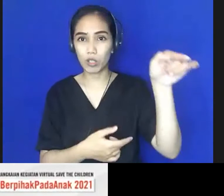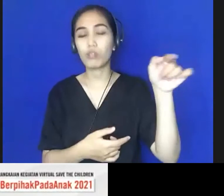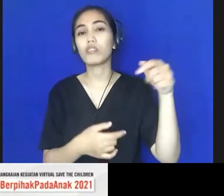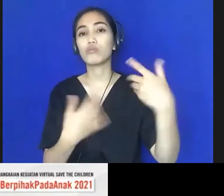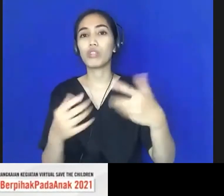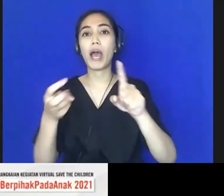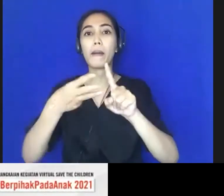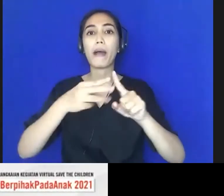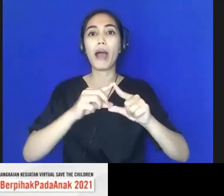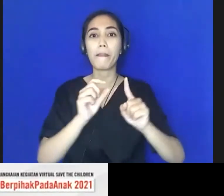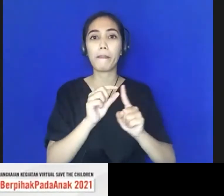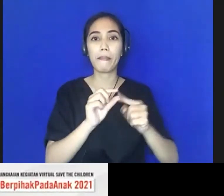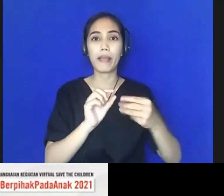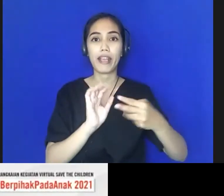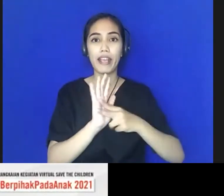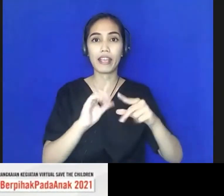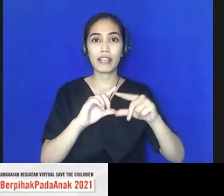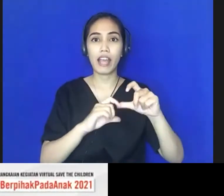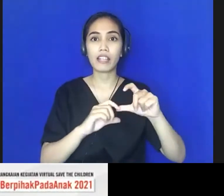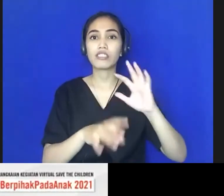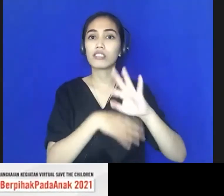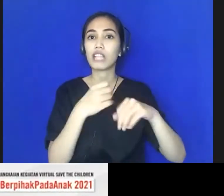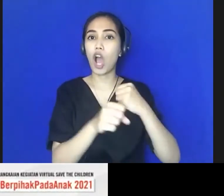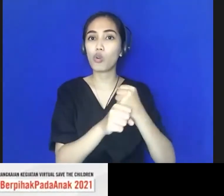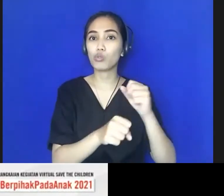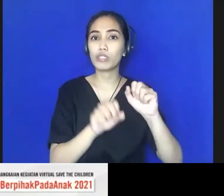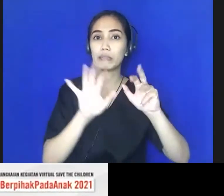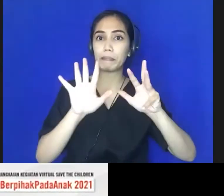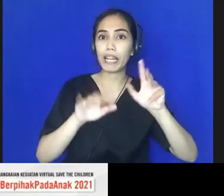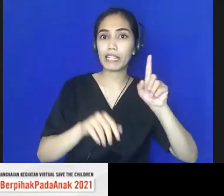Pernas dari tahun 91 sampai tahun